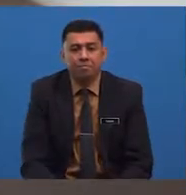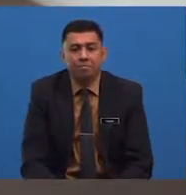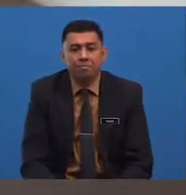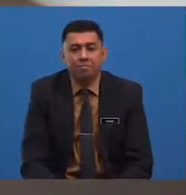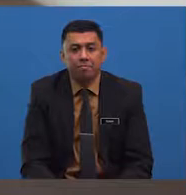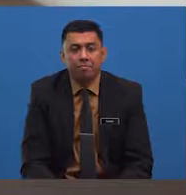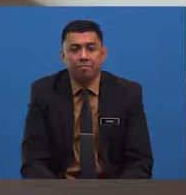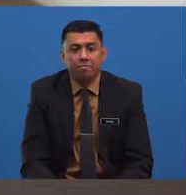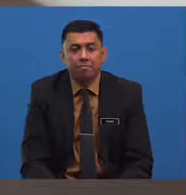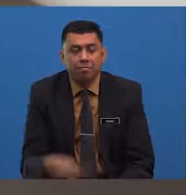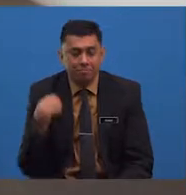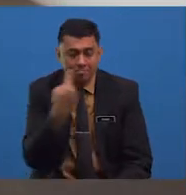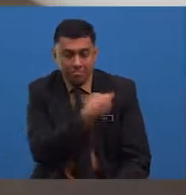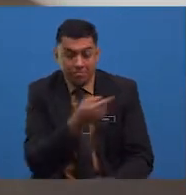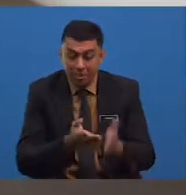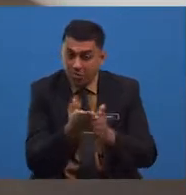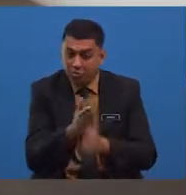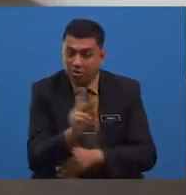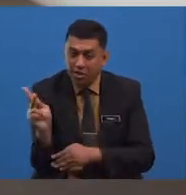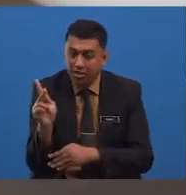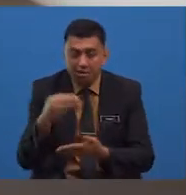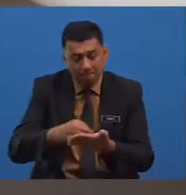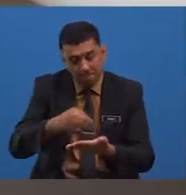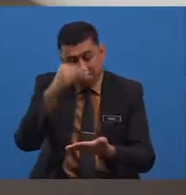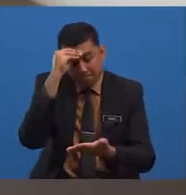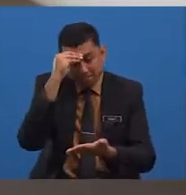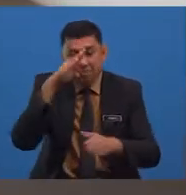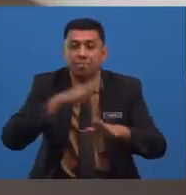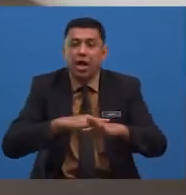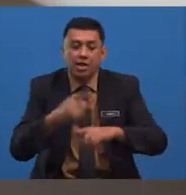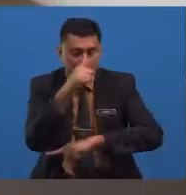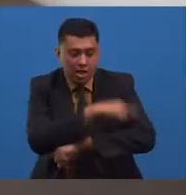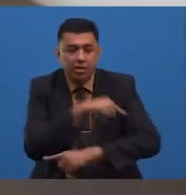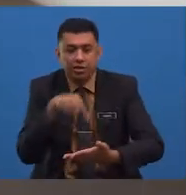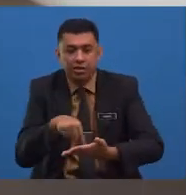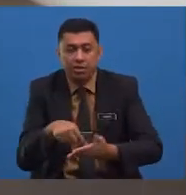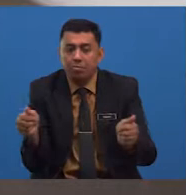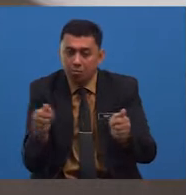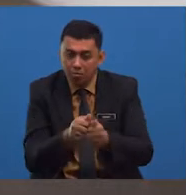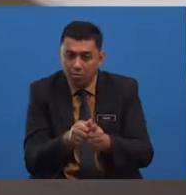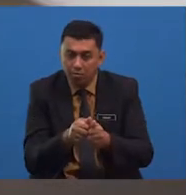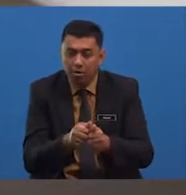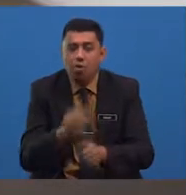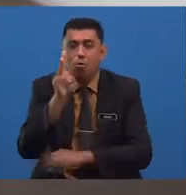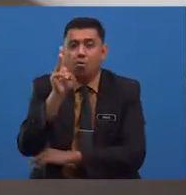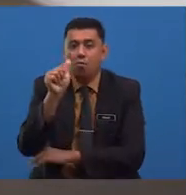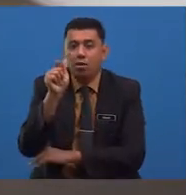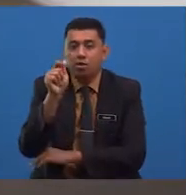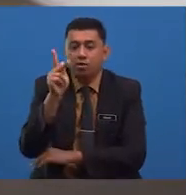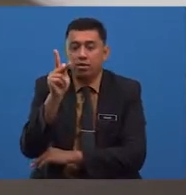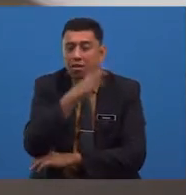Kita teruskan pembelajaran kita pada hari ini dengan watak dan